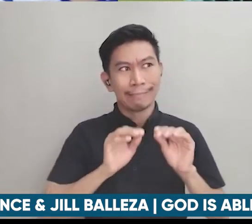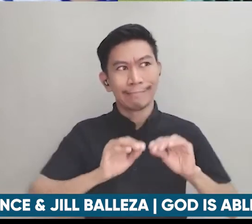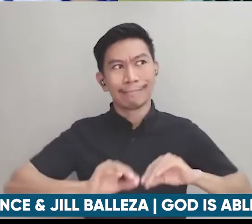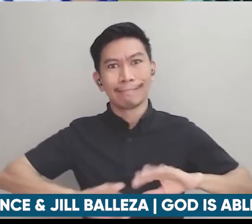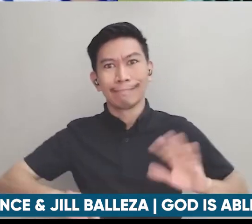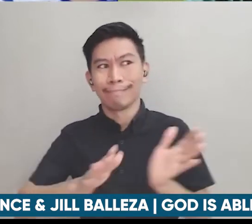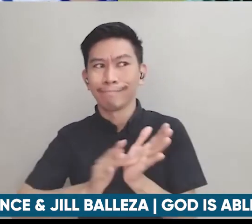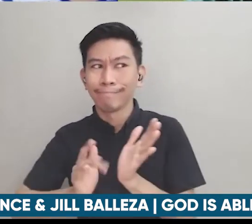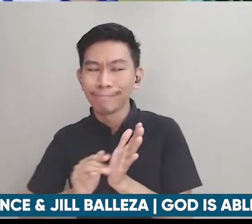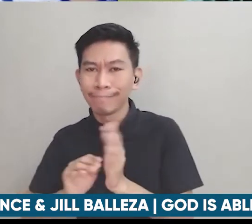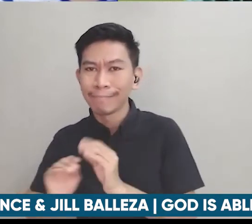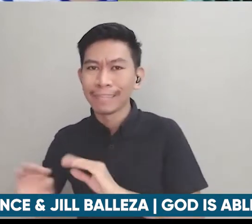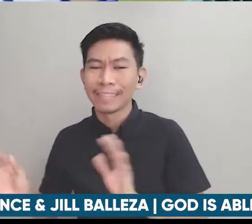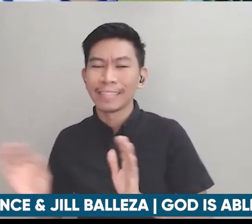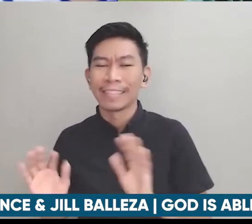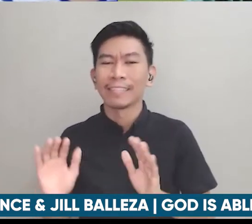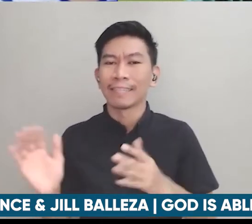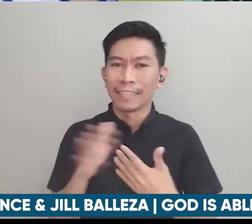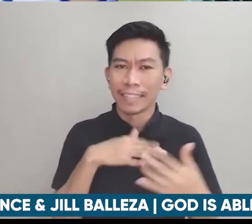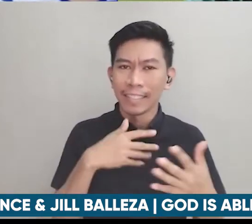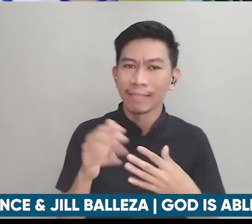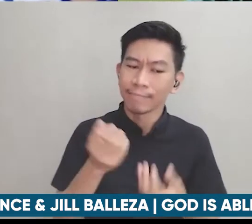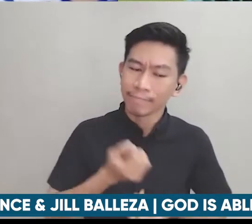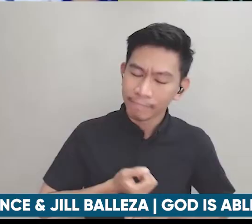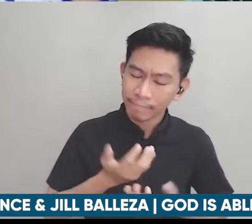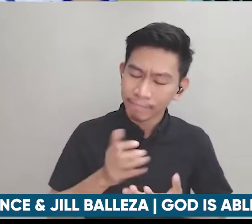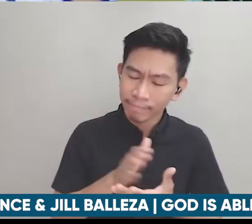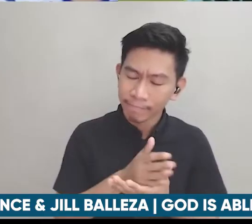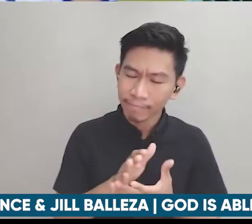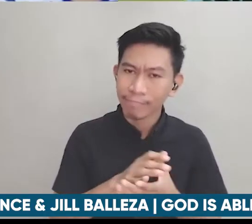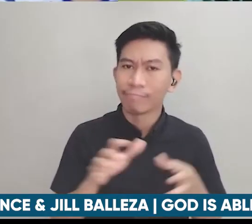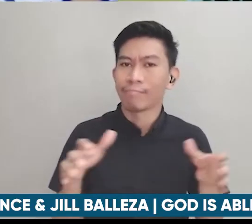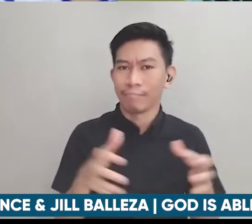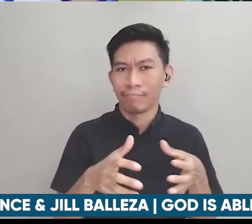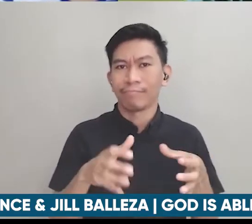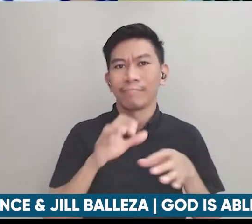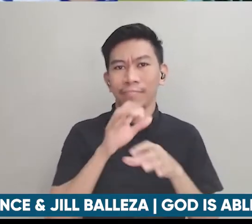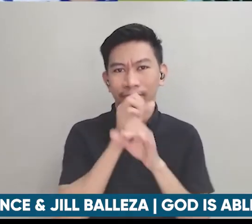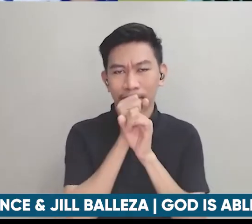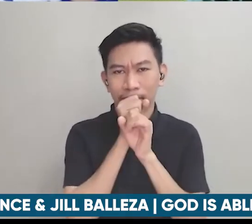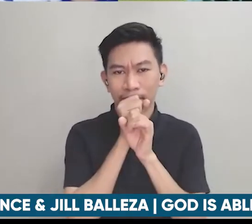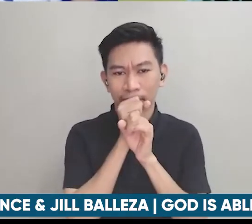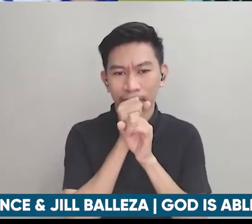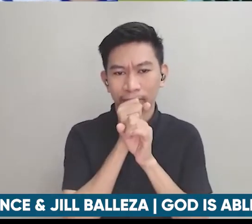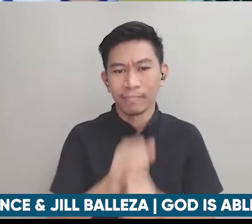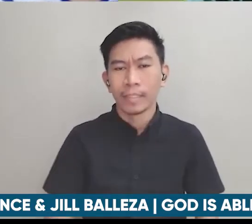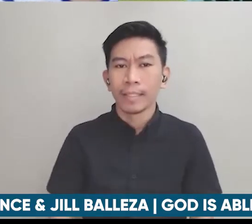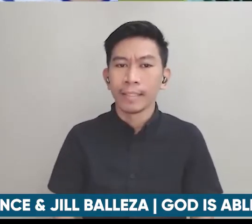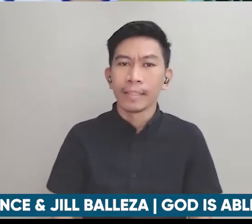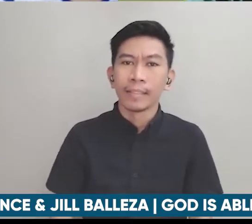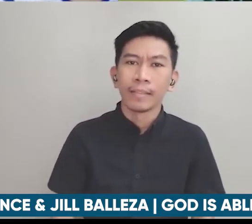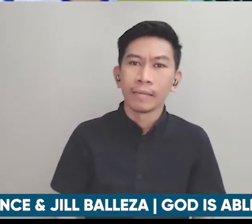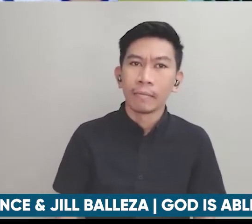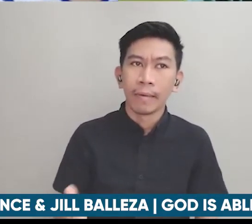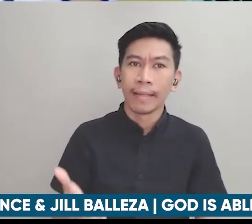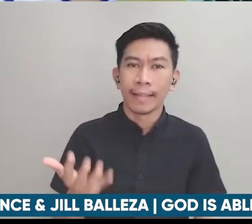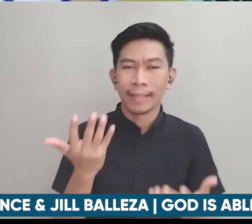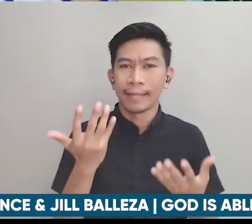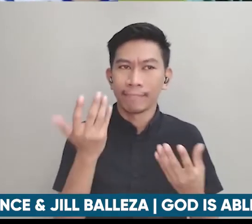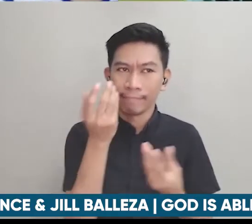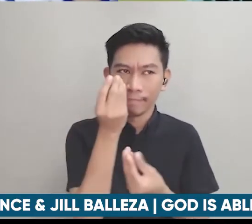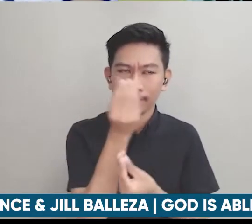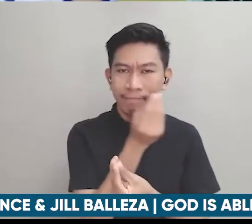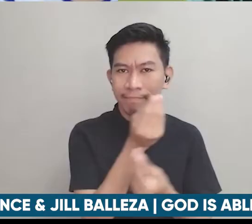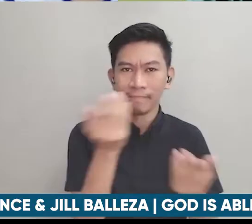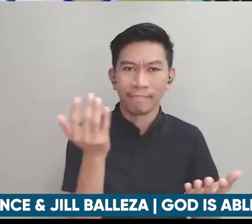share there dun lang natin pinag-ukusapan and outside that you're very safe kumbaga may may safe haven ka dun